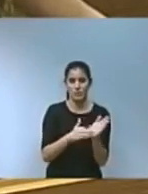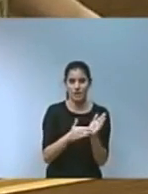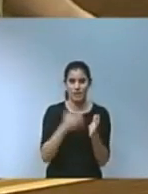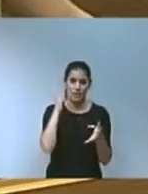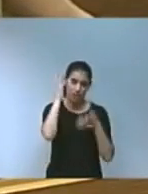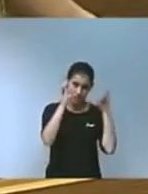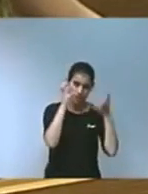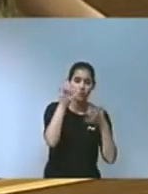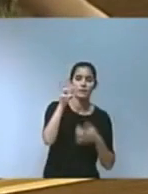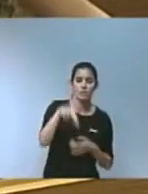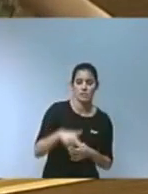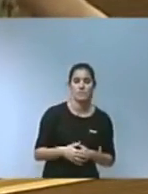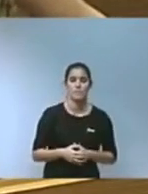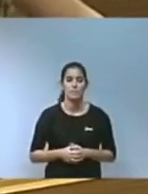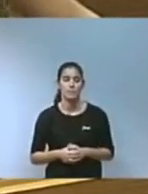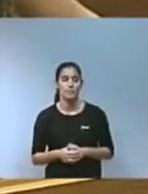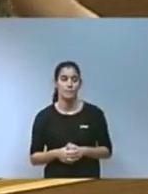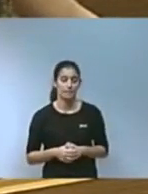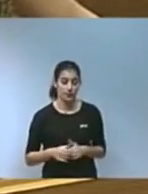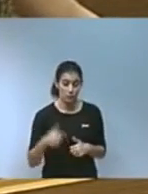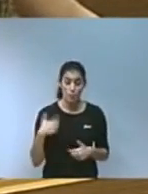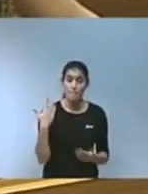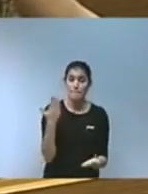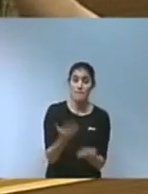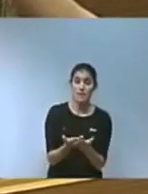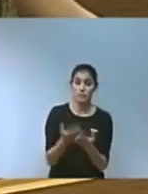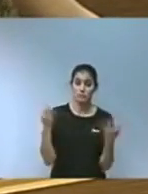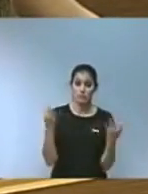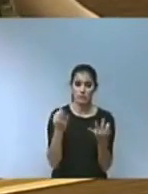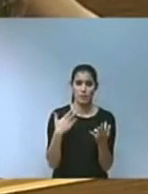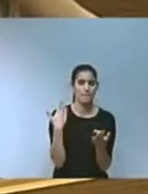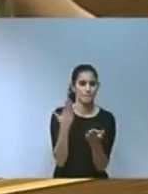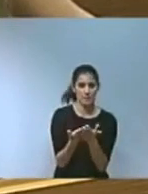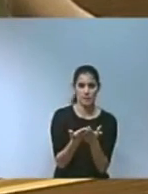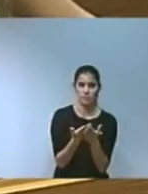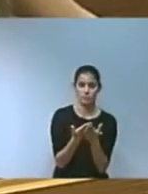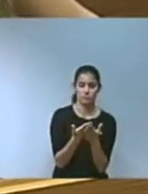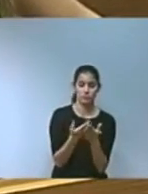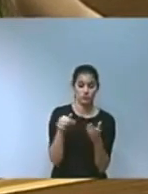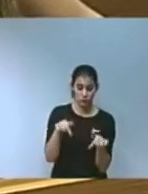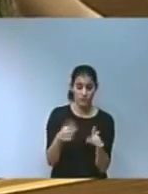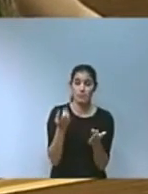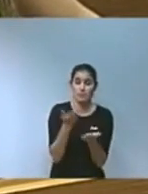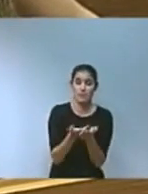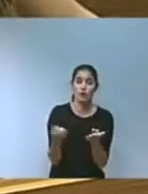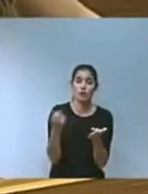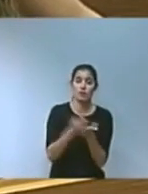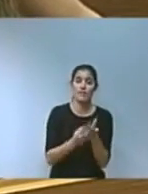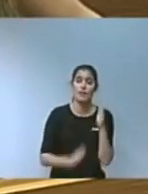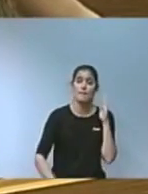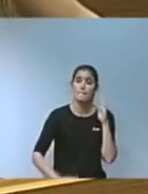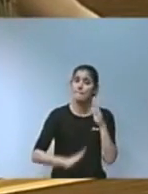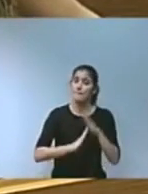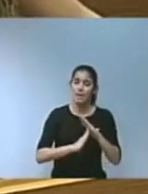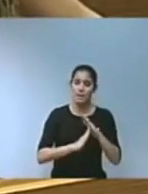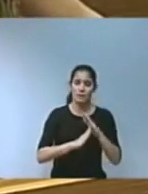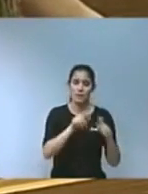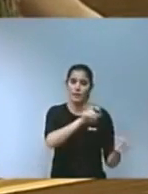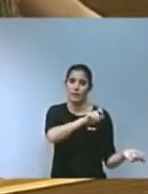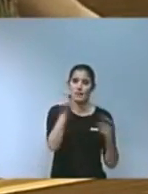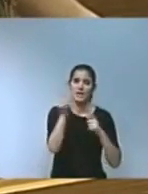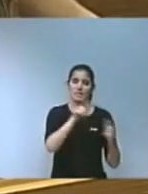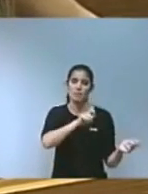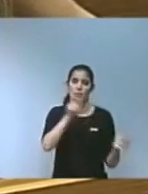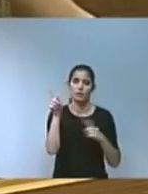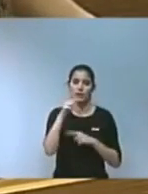valenciana demanant i torna a fer-lo en esta trona la paralització de les importacions de